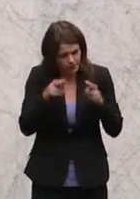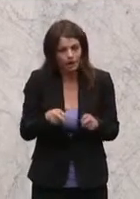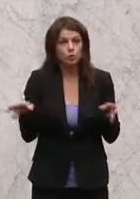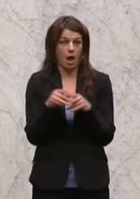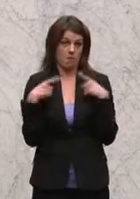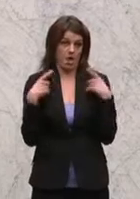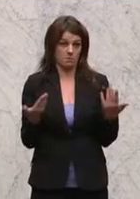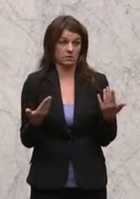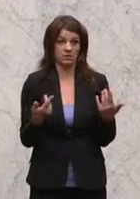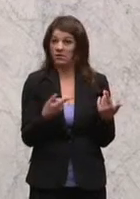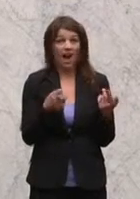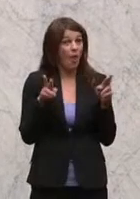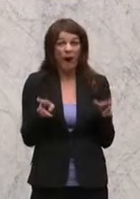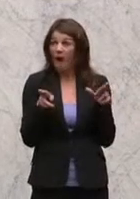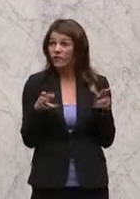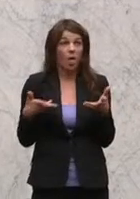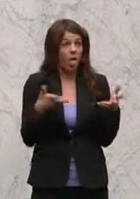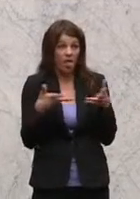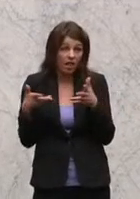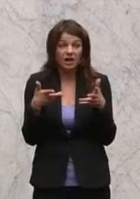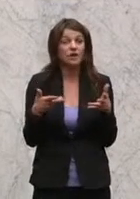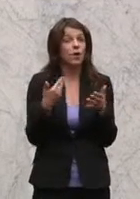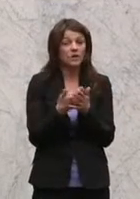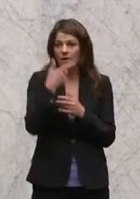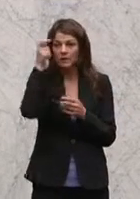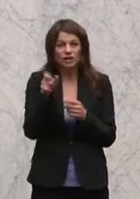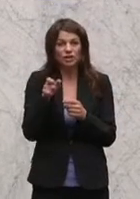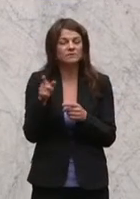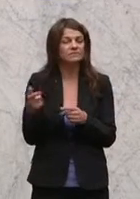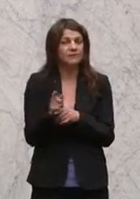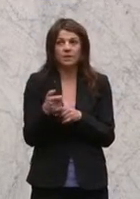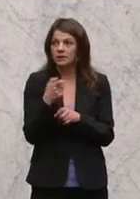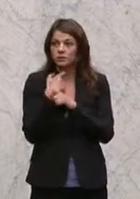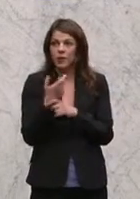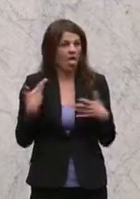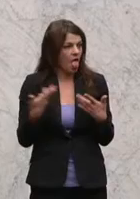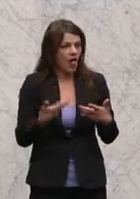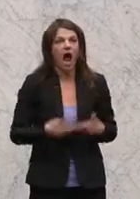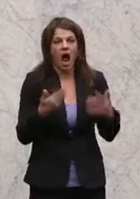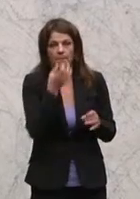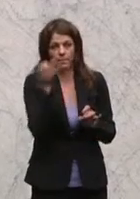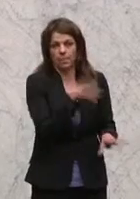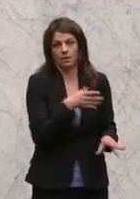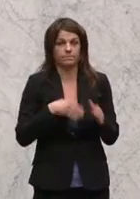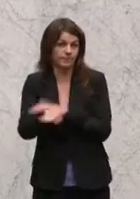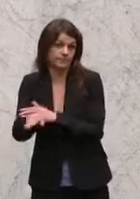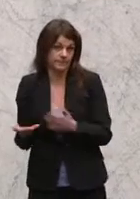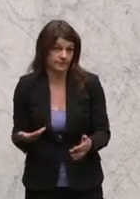Und aufgrund dieser Hoffnungslosigkeit sind Menschen gezwungen, ihre Heimat zu verlassen. Und